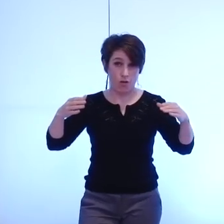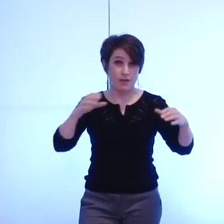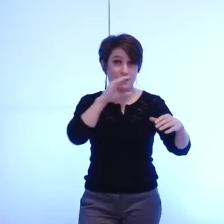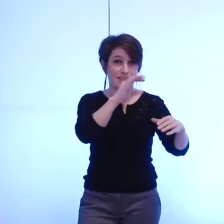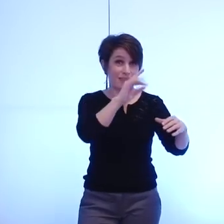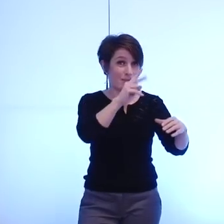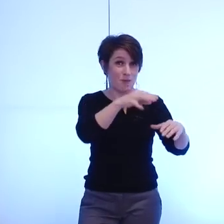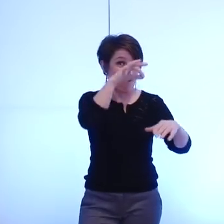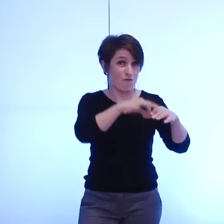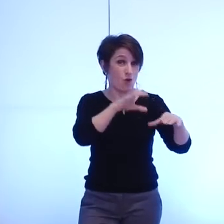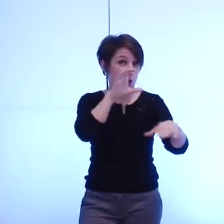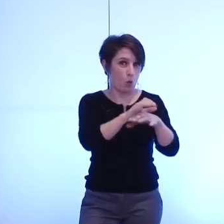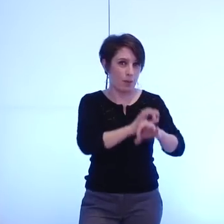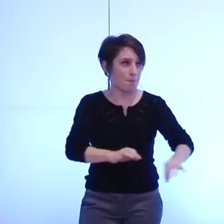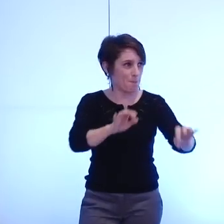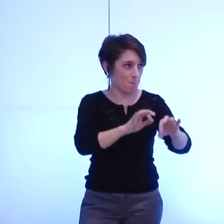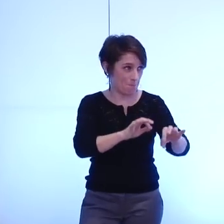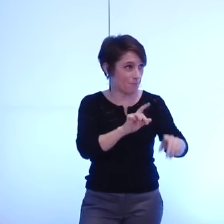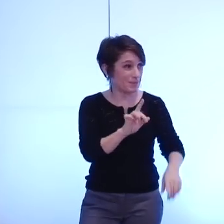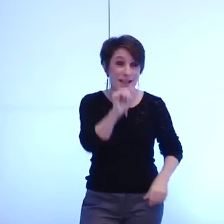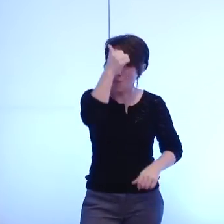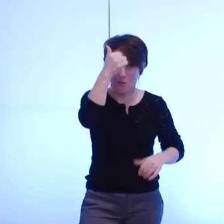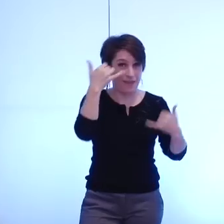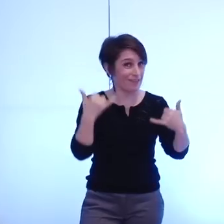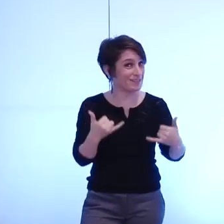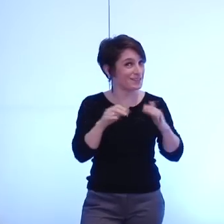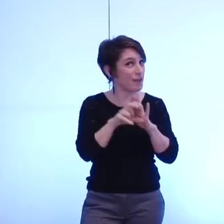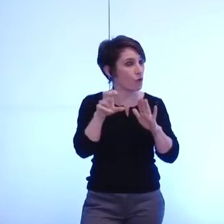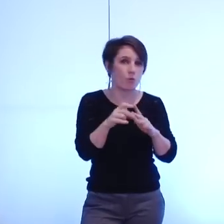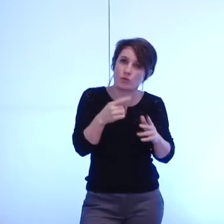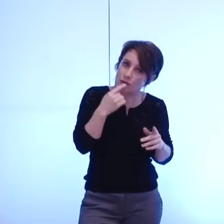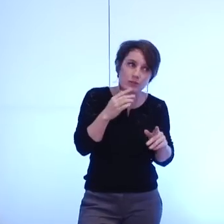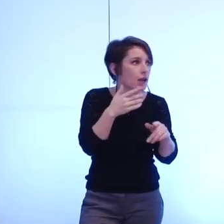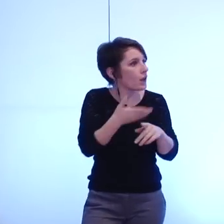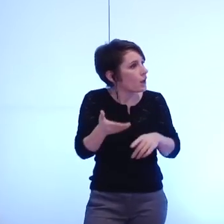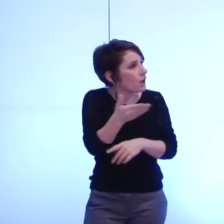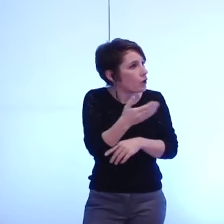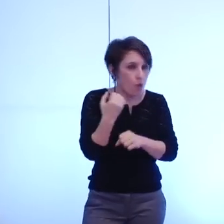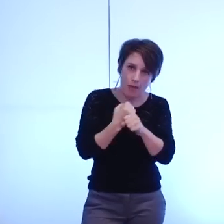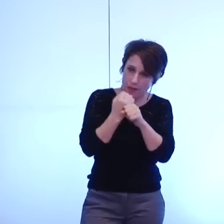un vote contre le transfert donc le travail qui a été fait même si